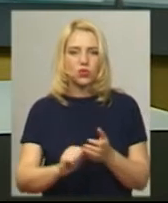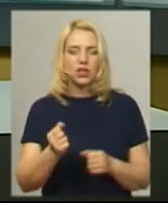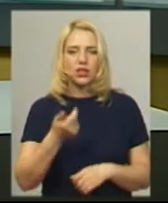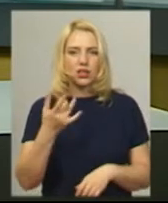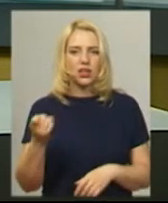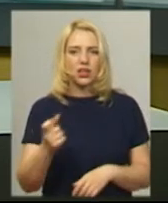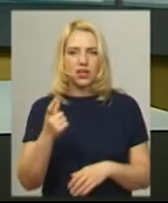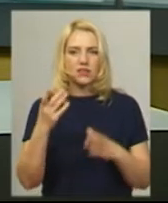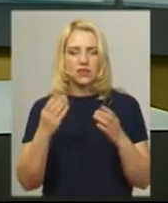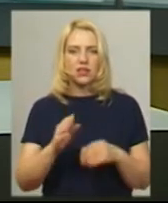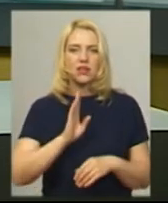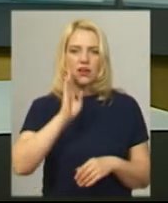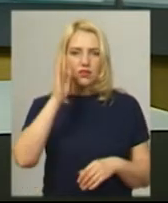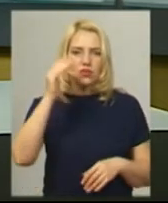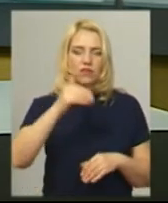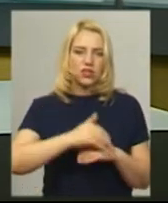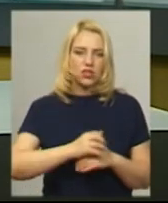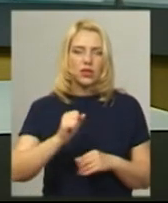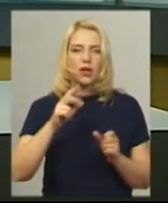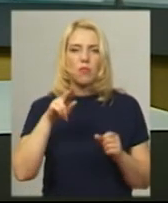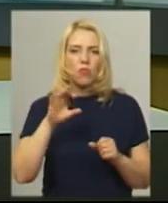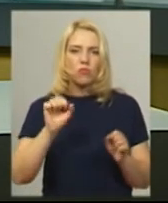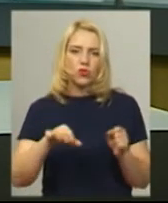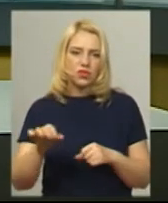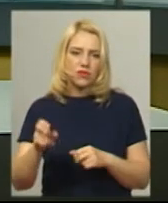вранці, ввечері та за можливості на кінцевих зупинках.